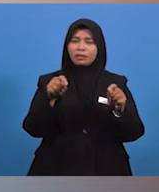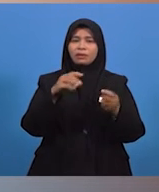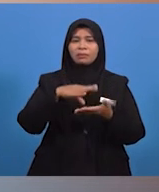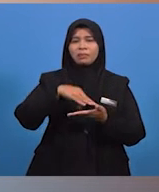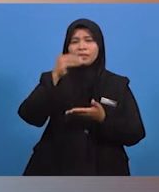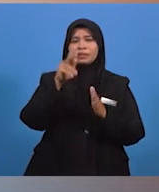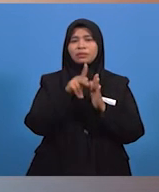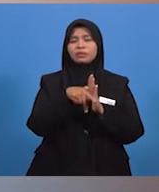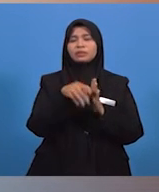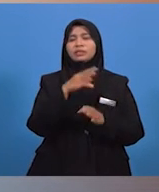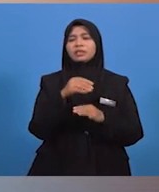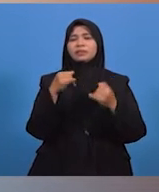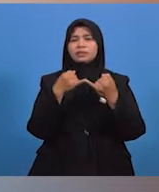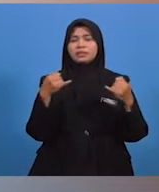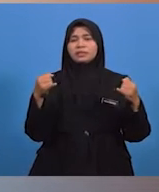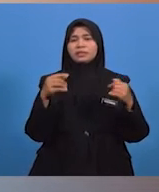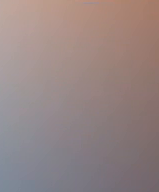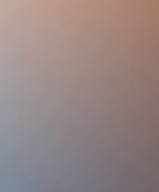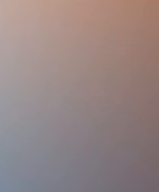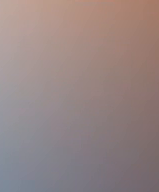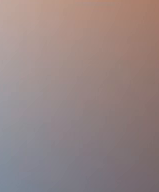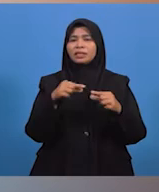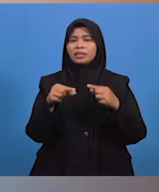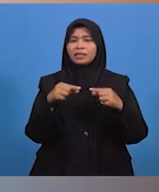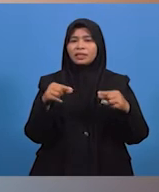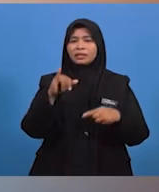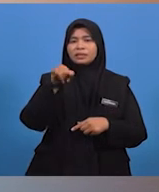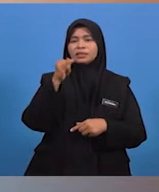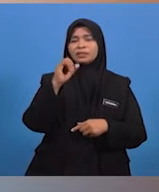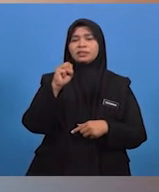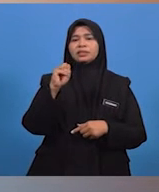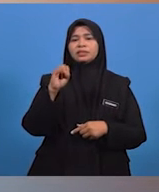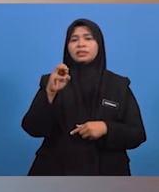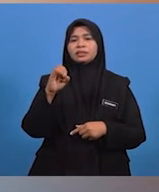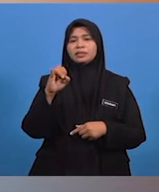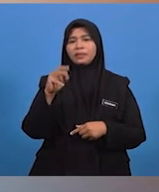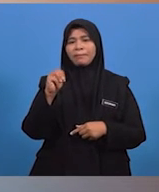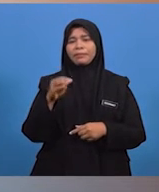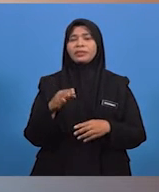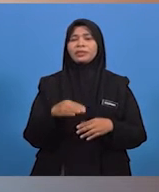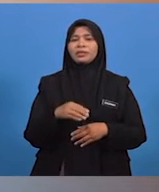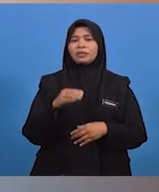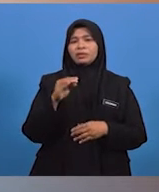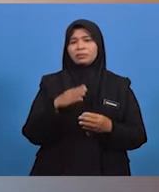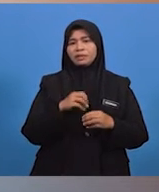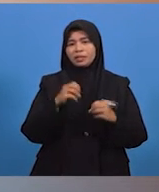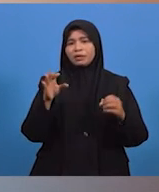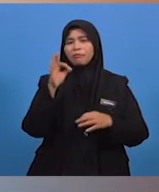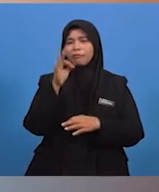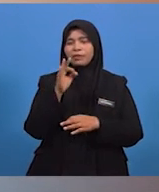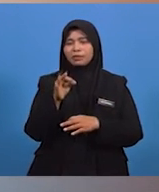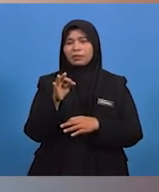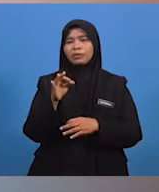telah mempelajari konsep dan jenis-jenis gerakan jisim. Seterusnya, murid-murid telah